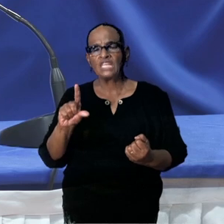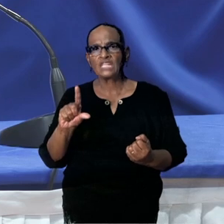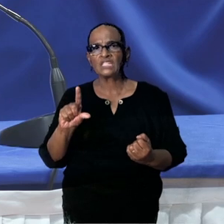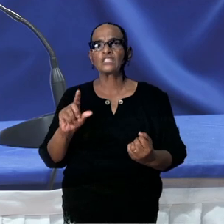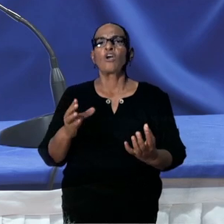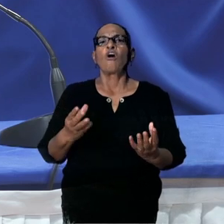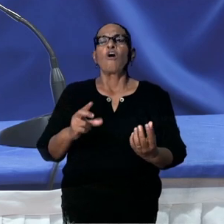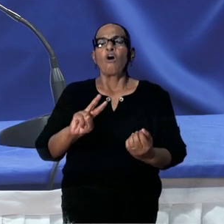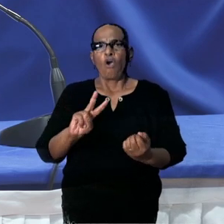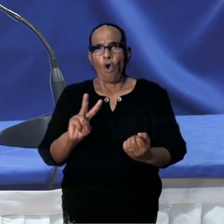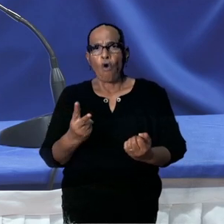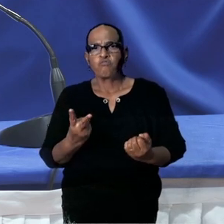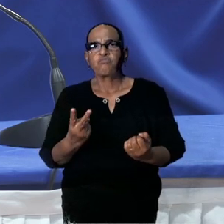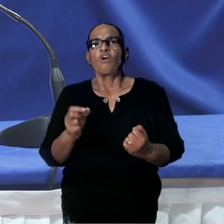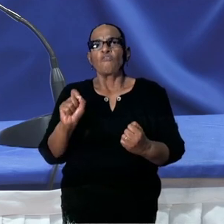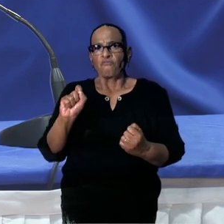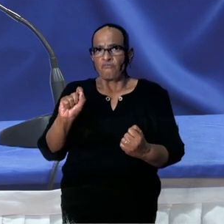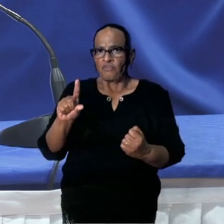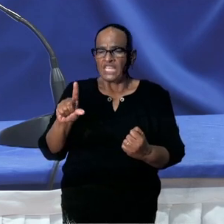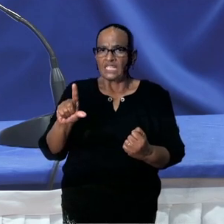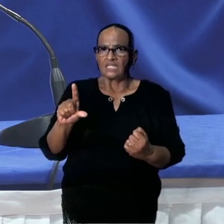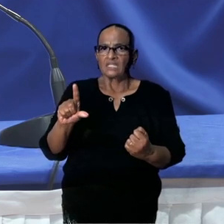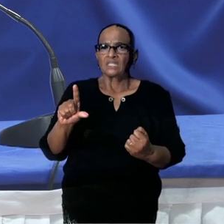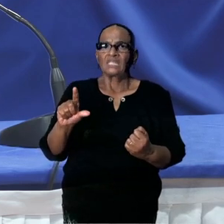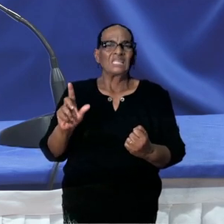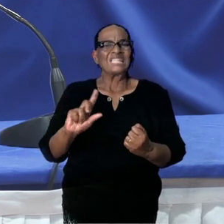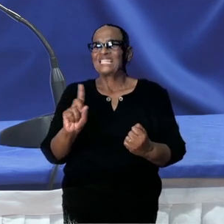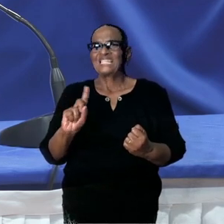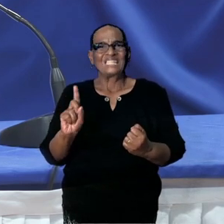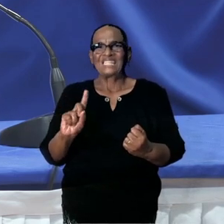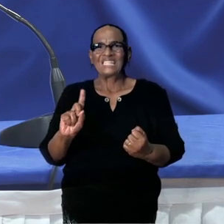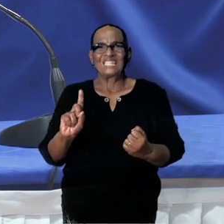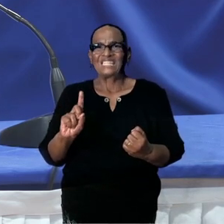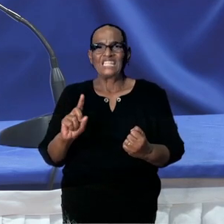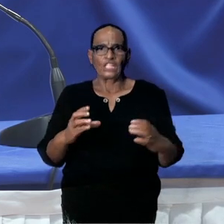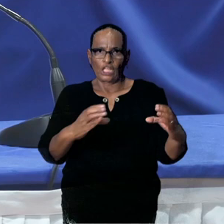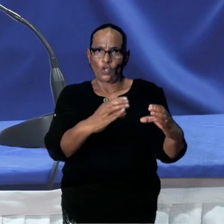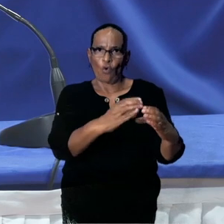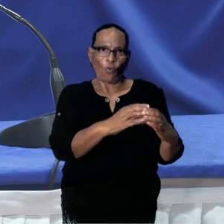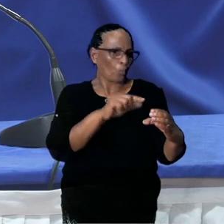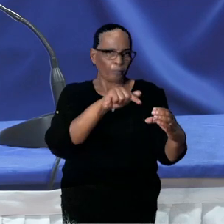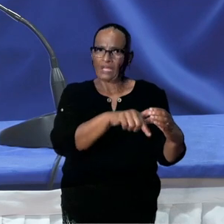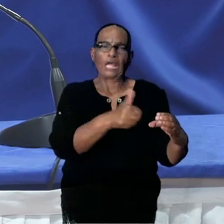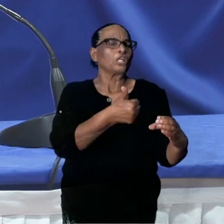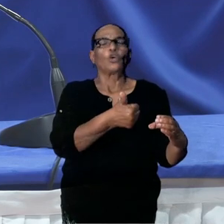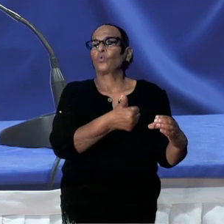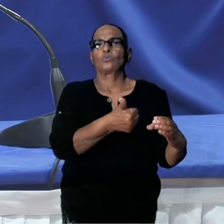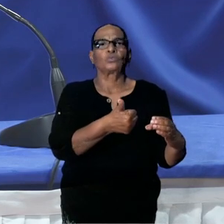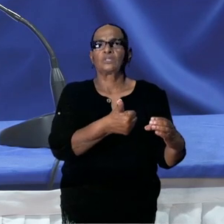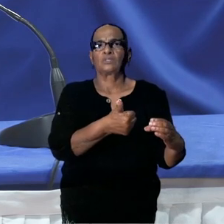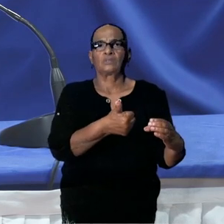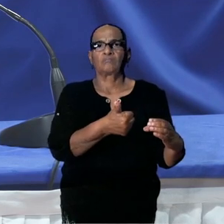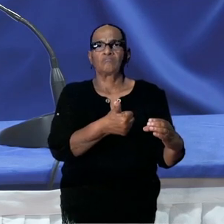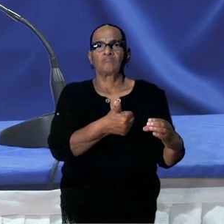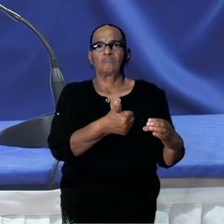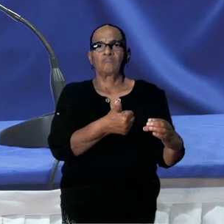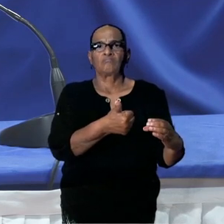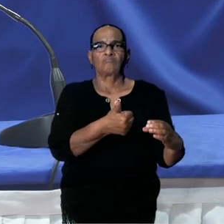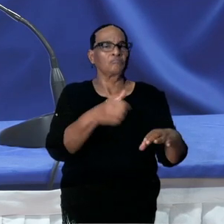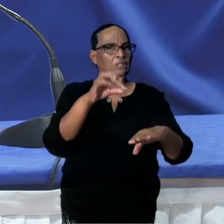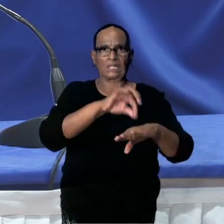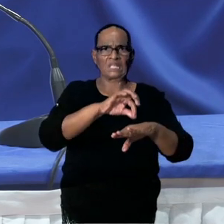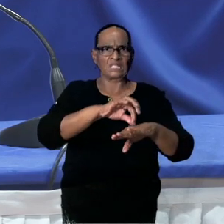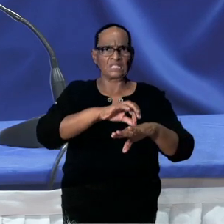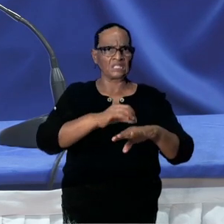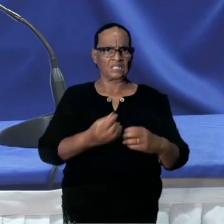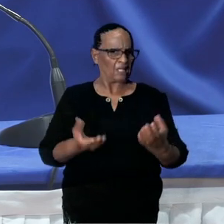een virus dat niet bij een bepaalde groep als ziekteverwekkend werk